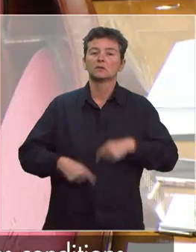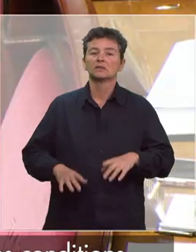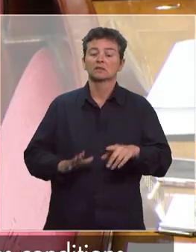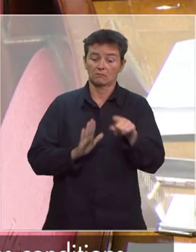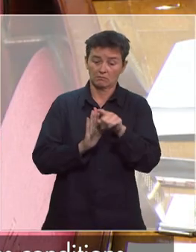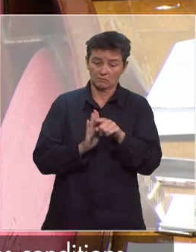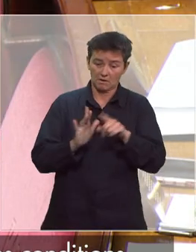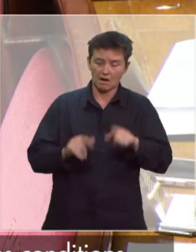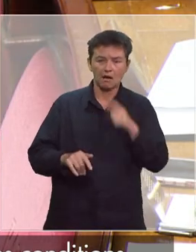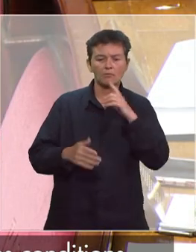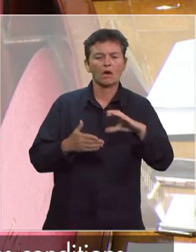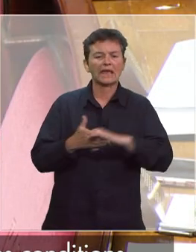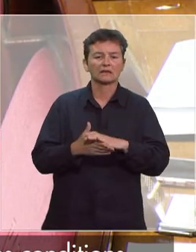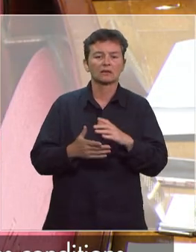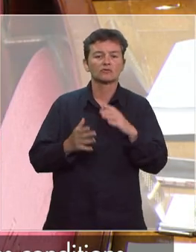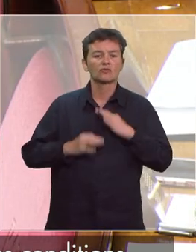mesures de carte scolaire